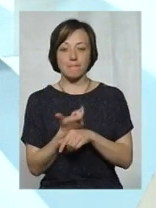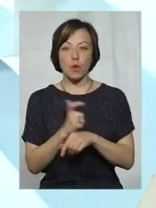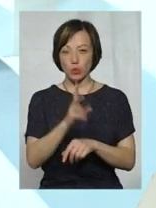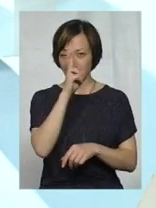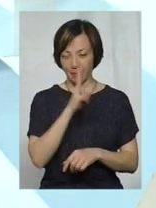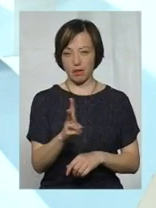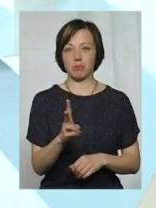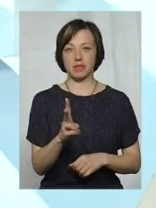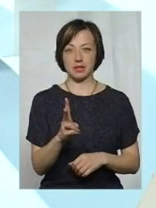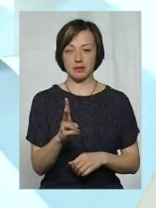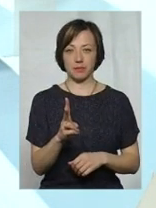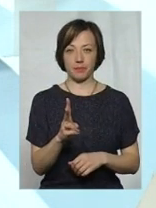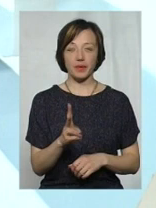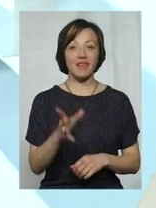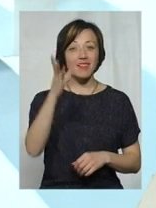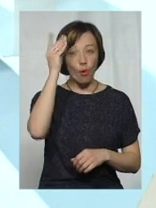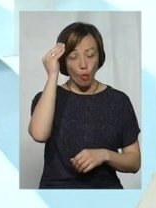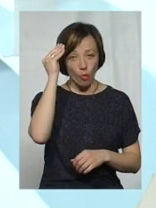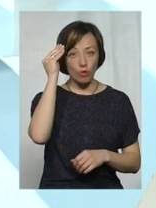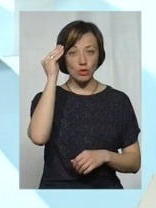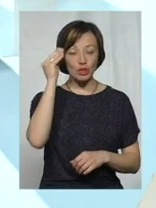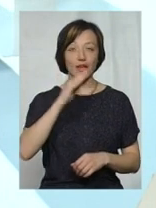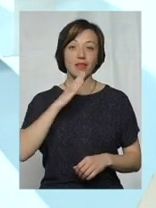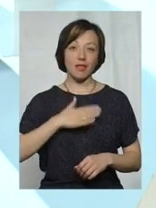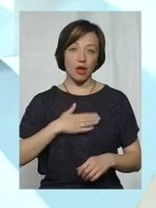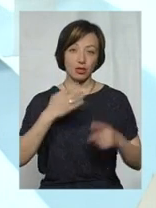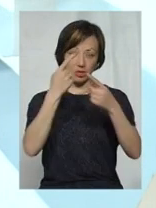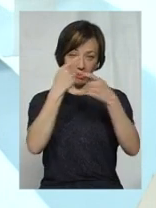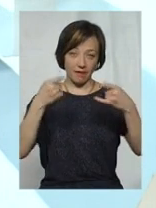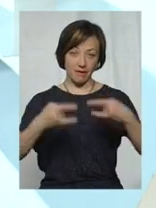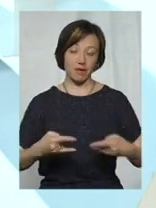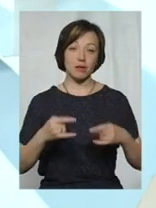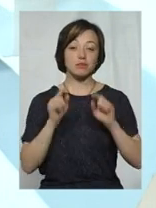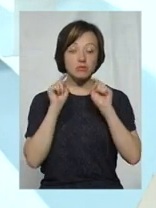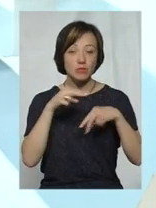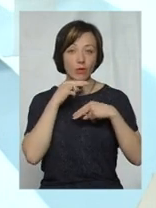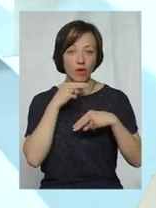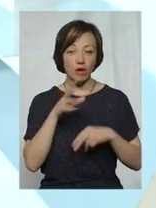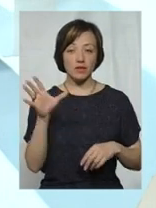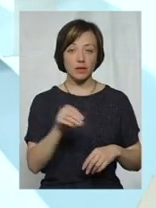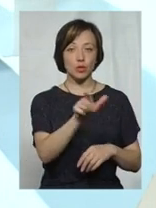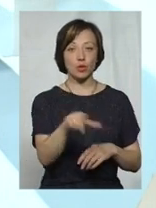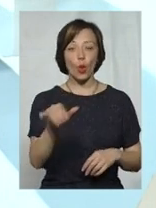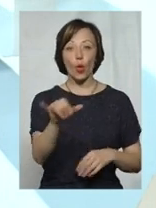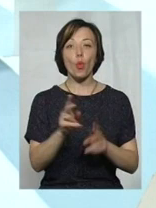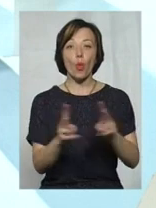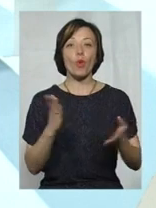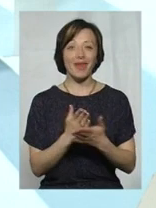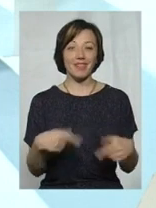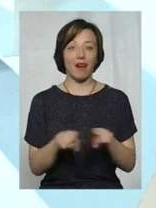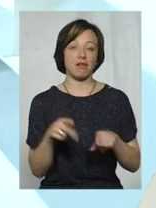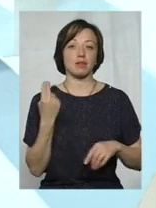місяці. Враховуючи наш ефір, я хотів би привернути увагу всіх одержувачів, у кого є така